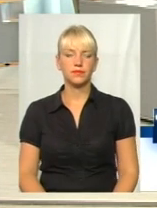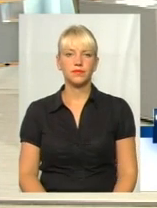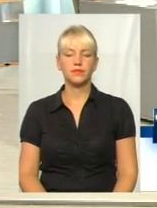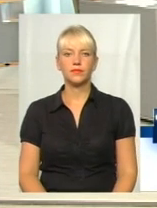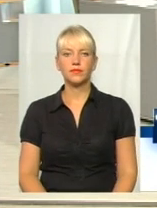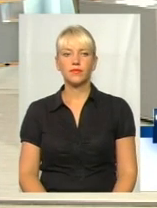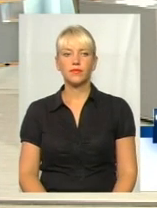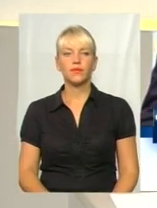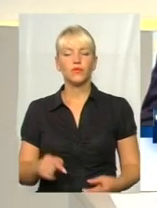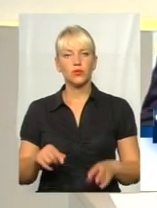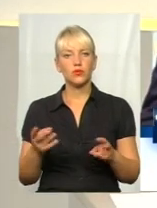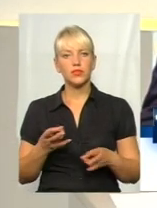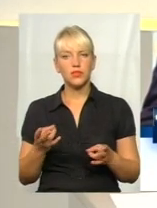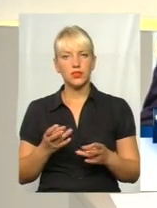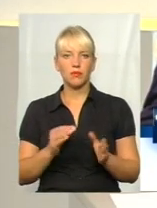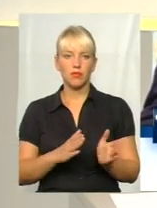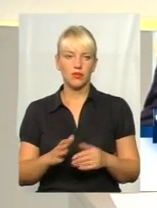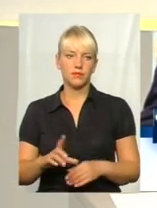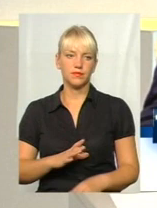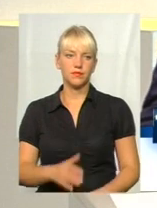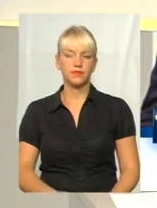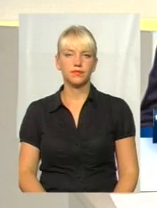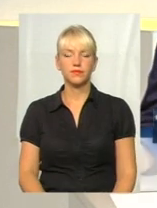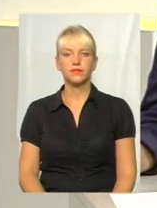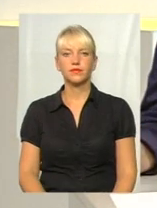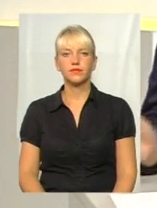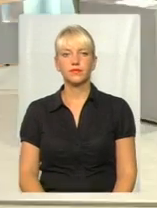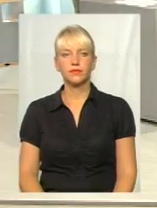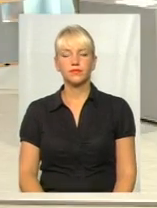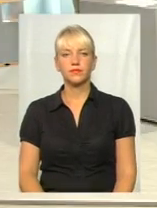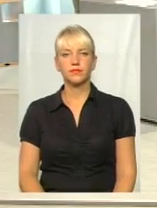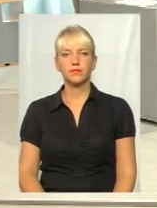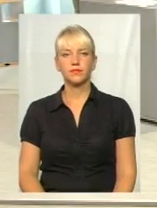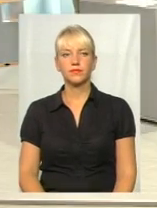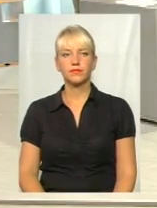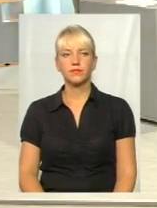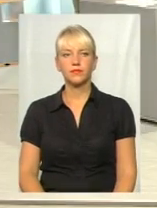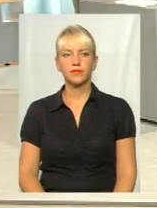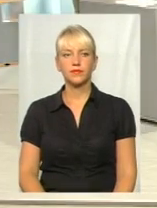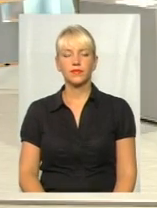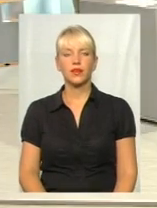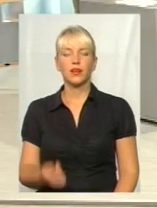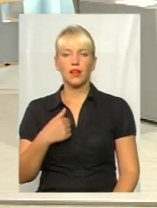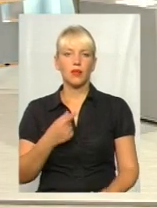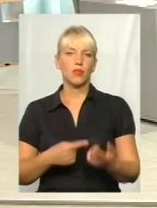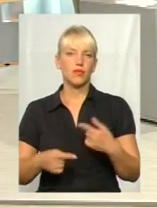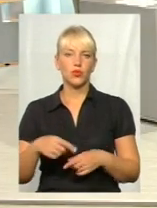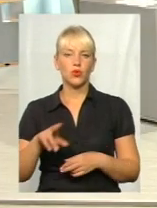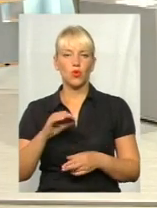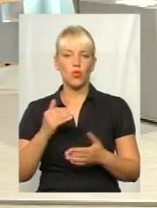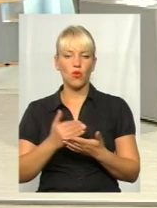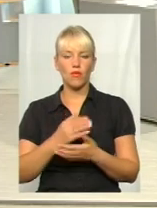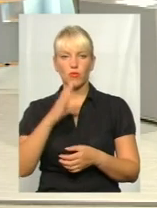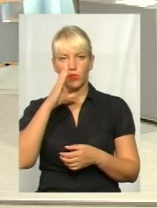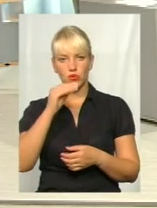Дякуємо за ваше питання, ми почули. Це аналогічне питання. повертаюся до нової маршрутної мережі, вона